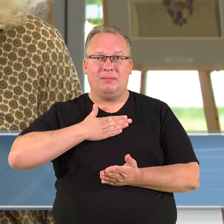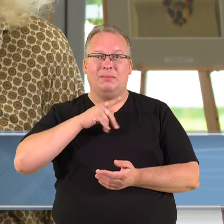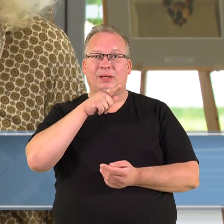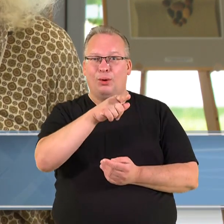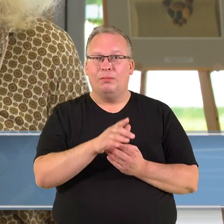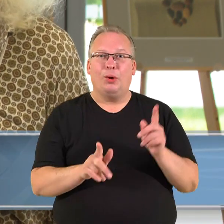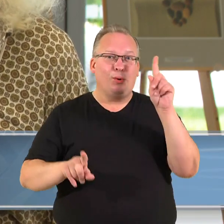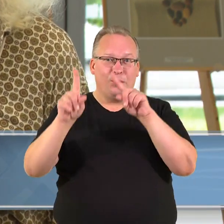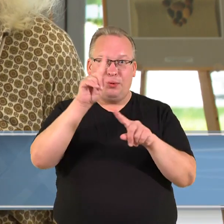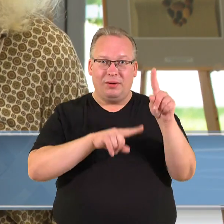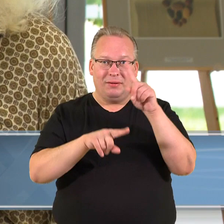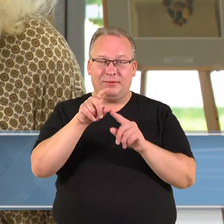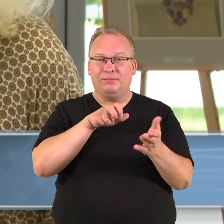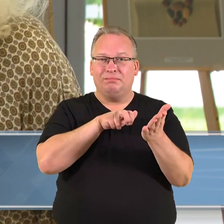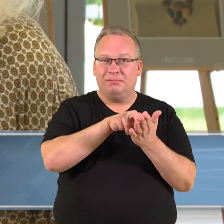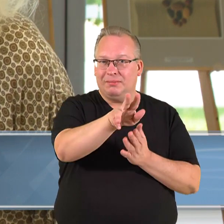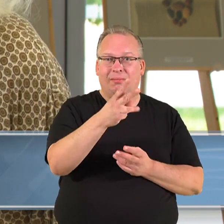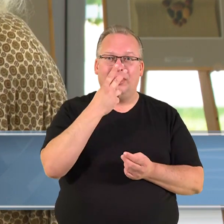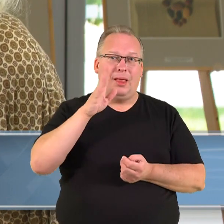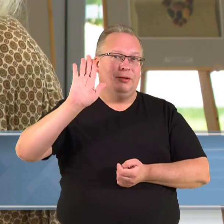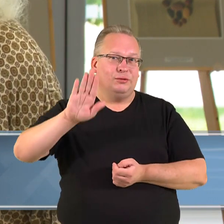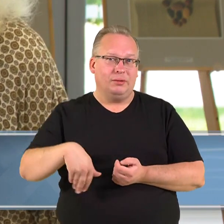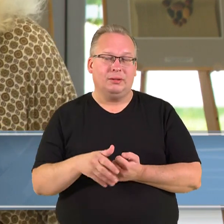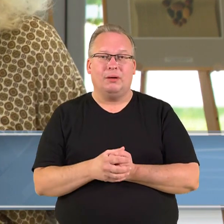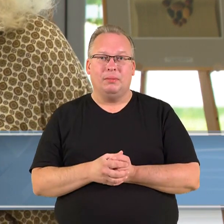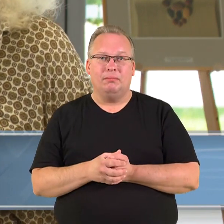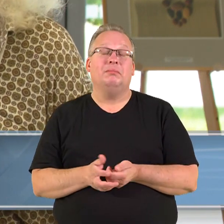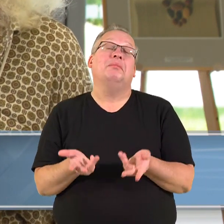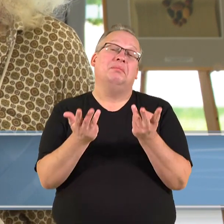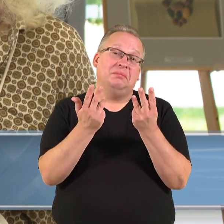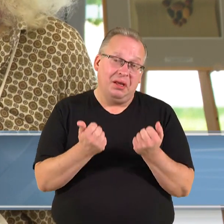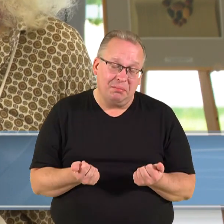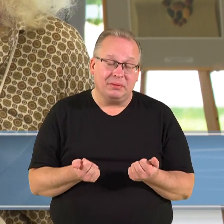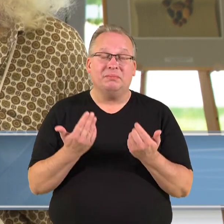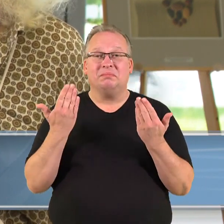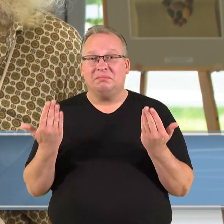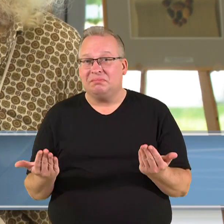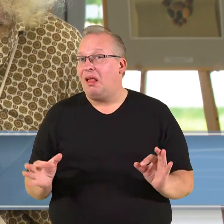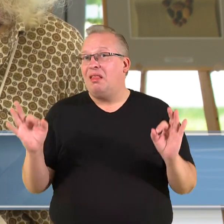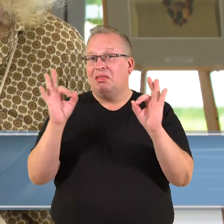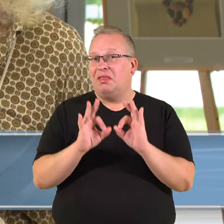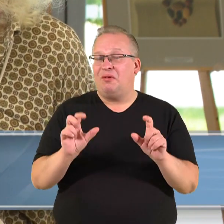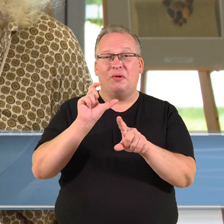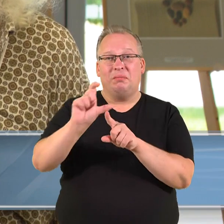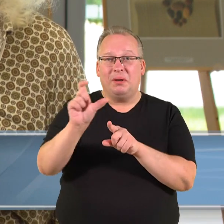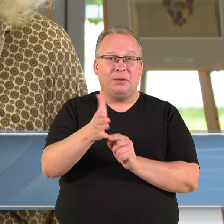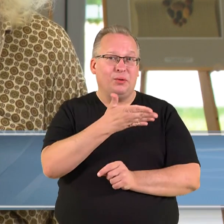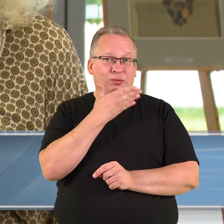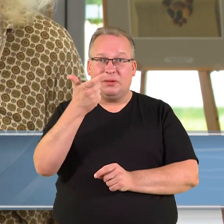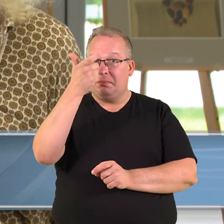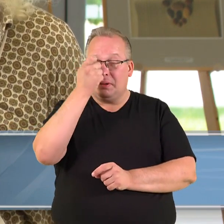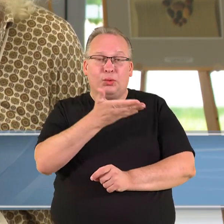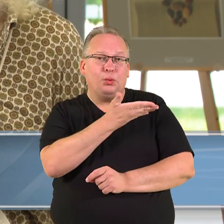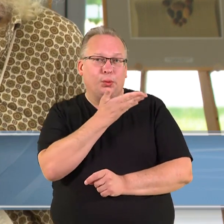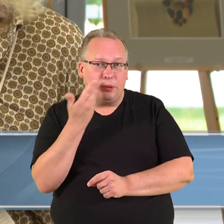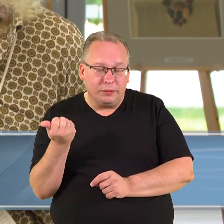kūrininų žingsniavo nekreipdama dėmesio. Žinovo, nieko aš nesakiau, nieko nepikauko, daigi